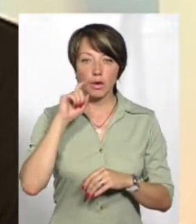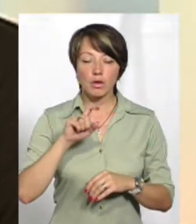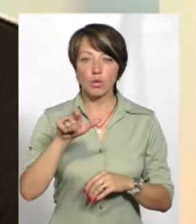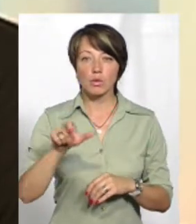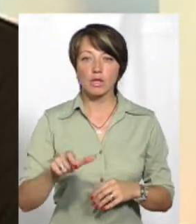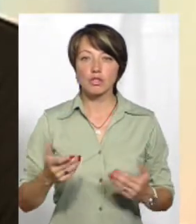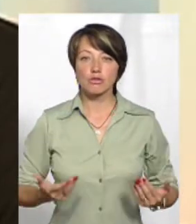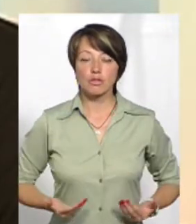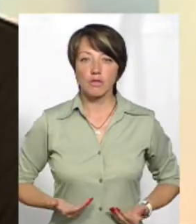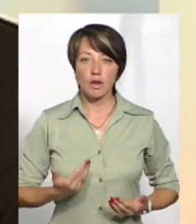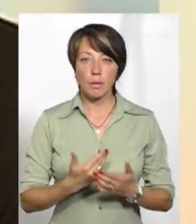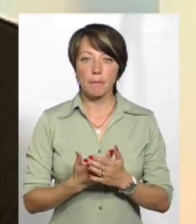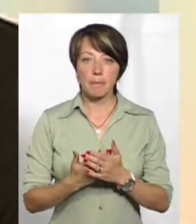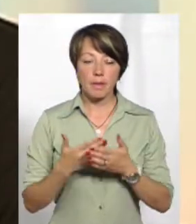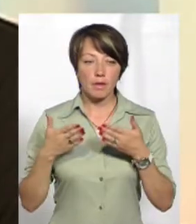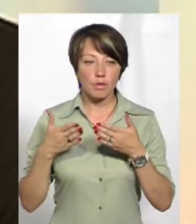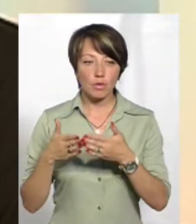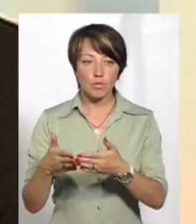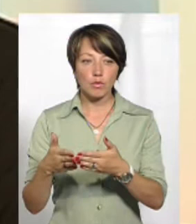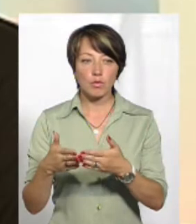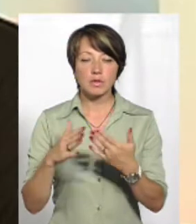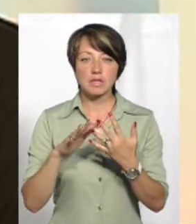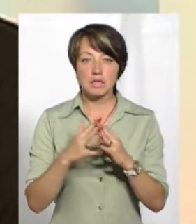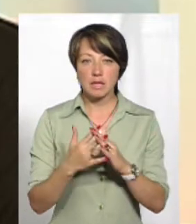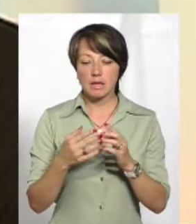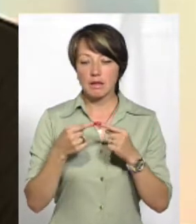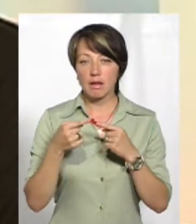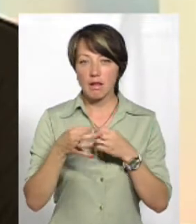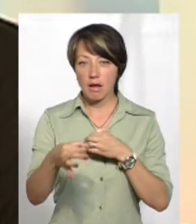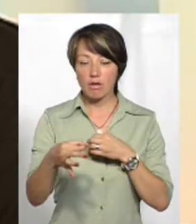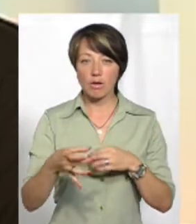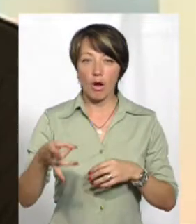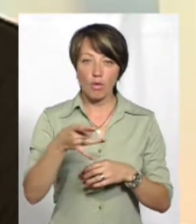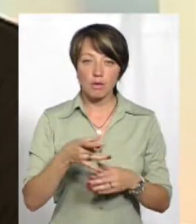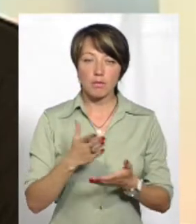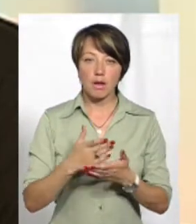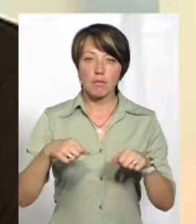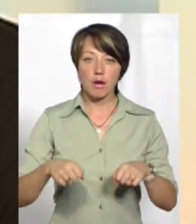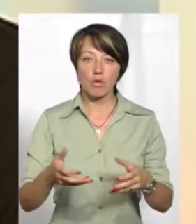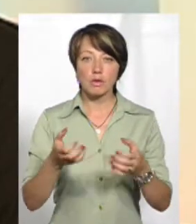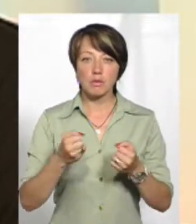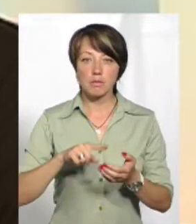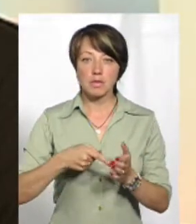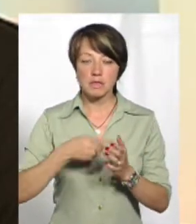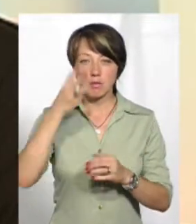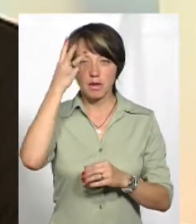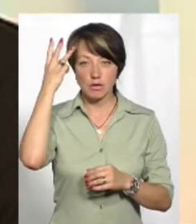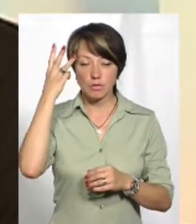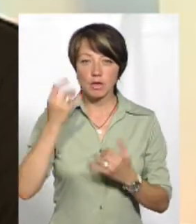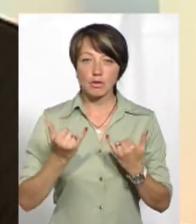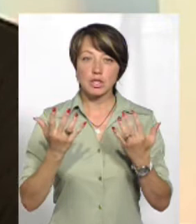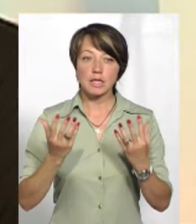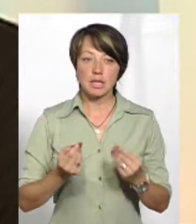навіть людина, яка живе там в глибокій селі, десь далеко від району центру, вона мала право отримати в місті Хмельницькому.